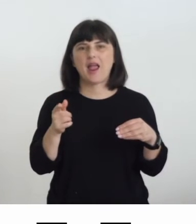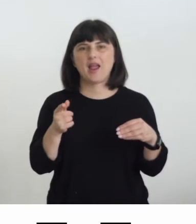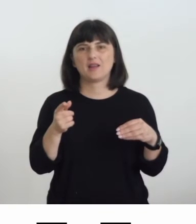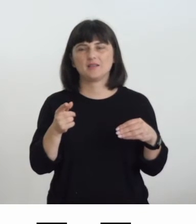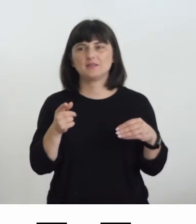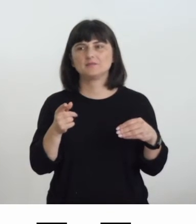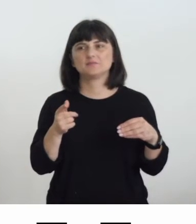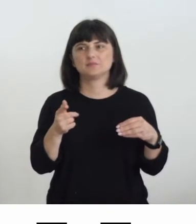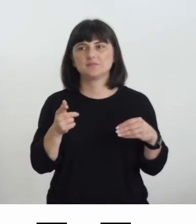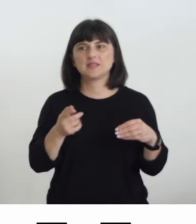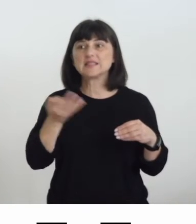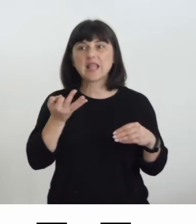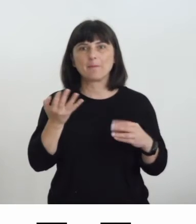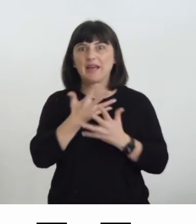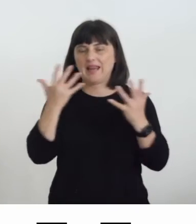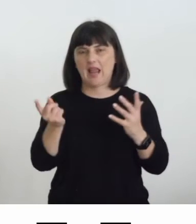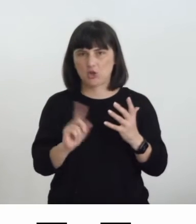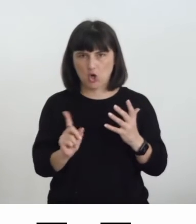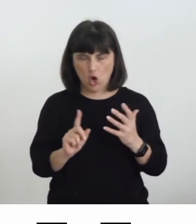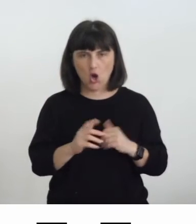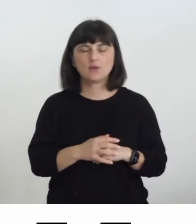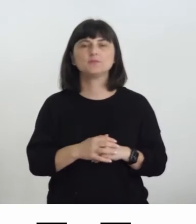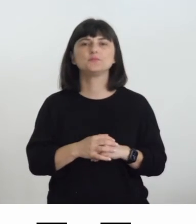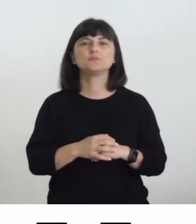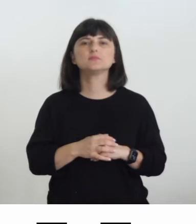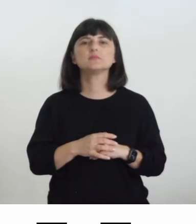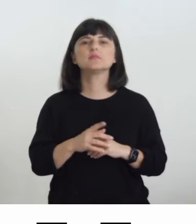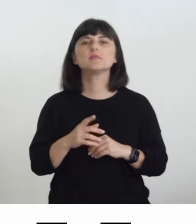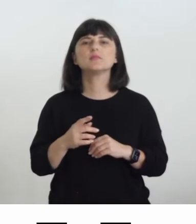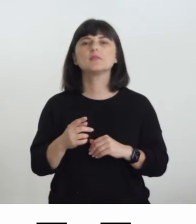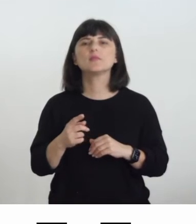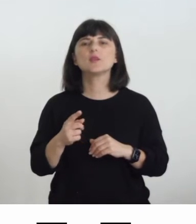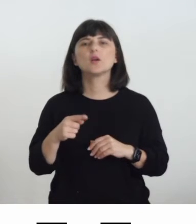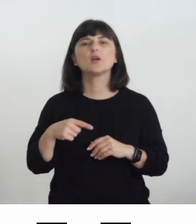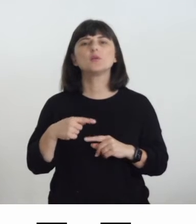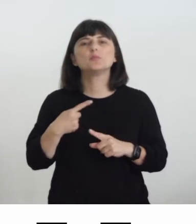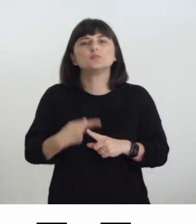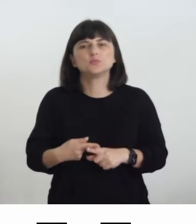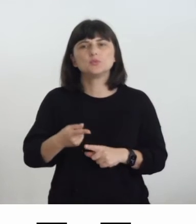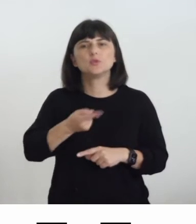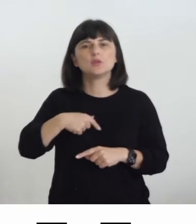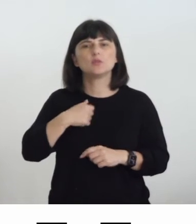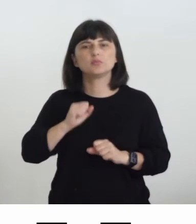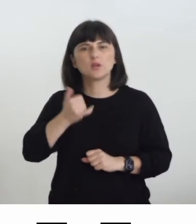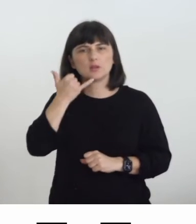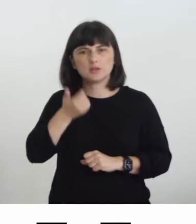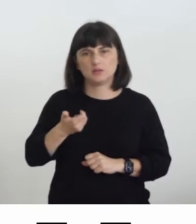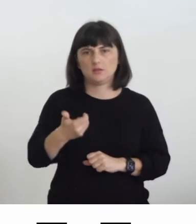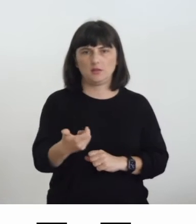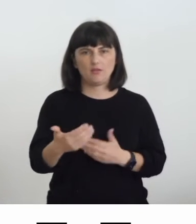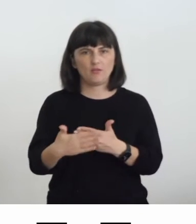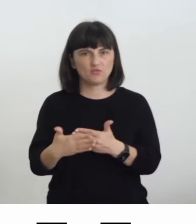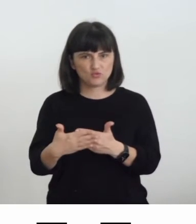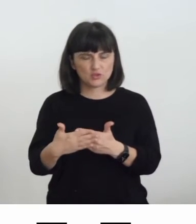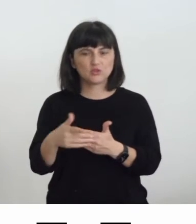in più la possibilità di avvicinare il proprio smartphone e con un